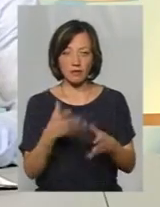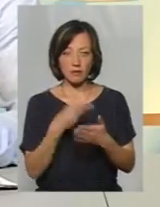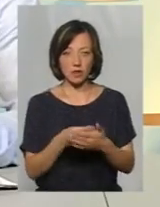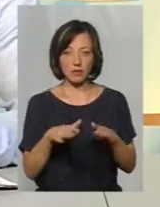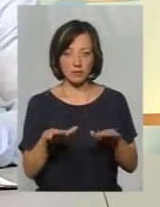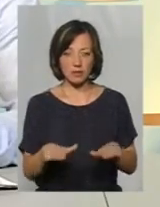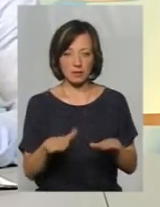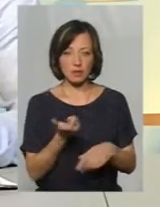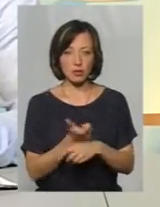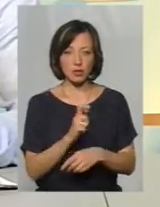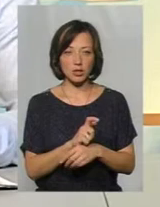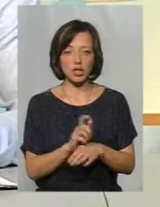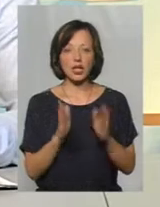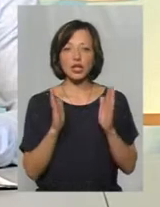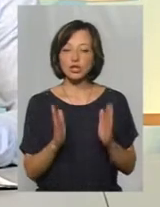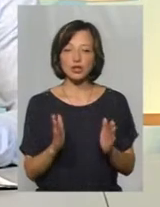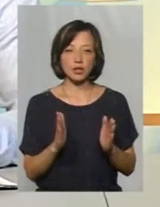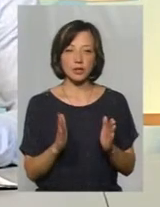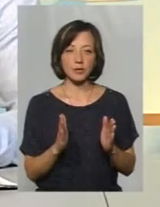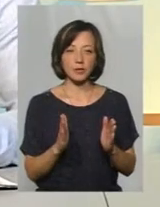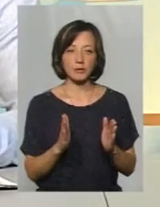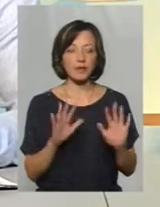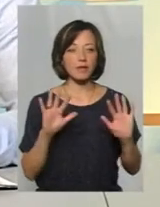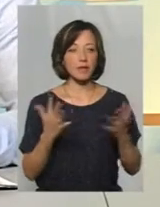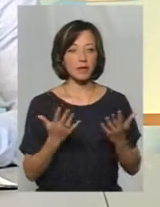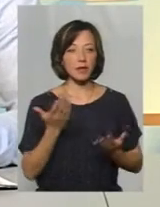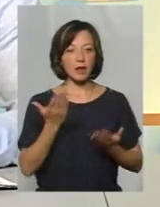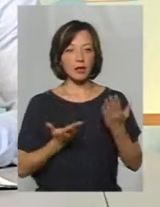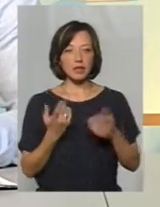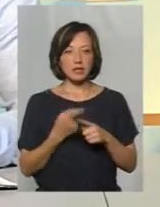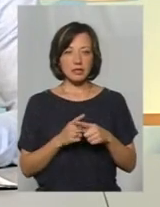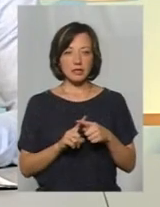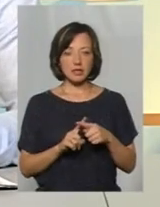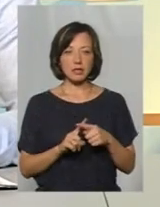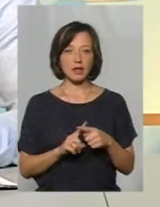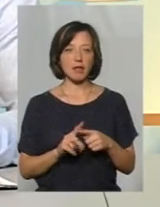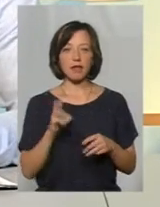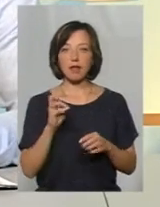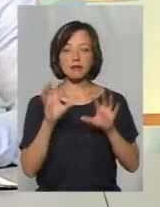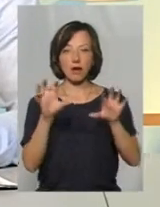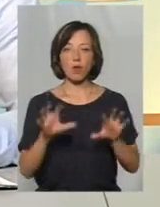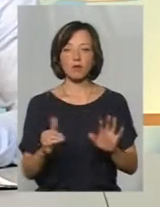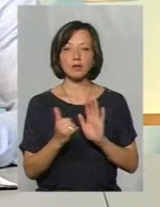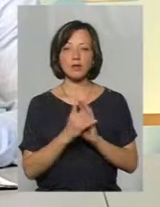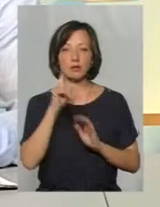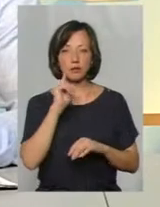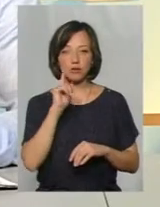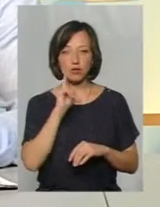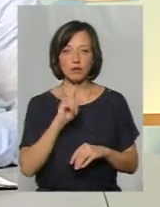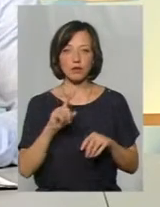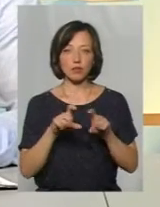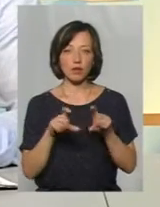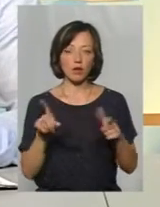переважна більшість. Лише у випадку, якщо це незаконно встановлена тимчасова споруда,